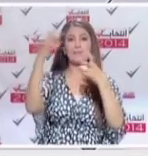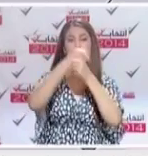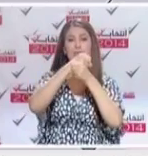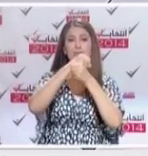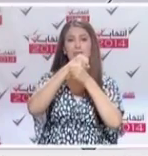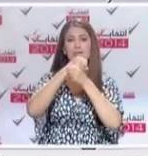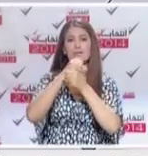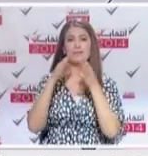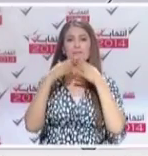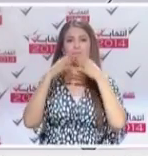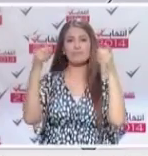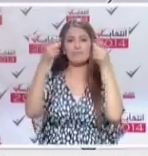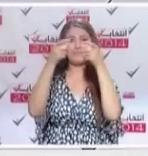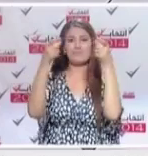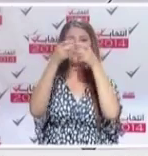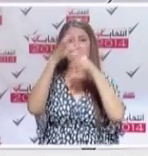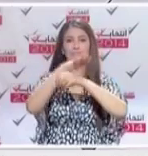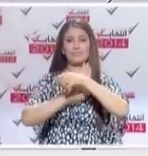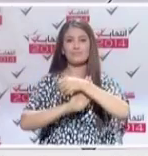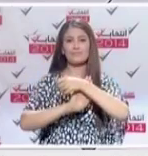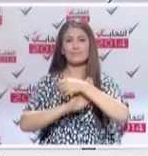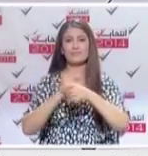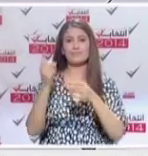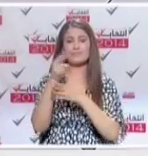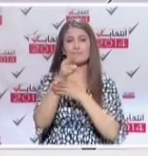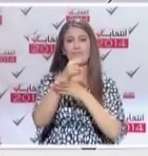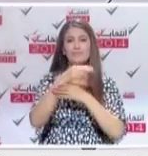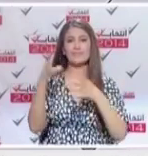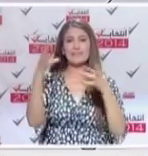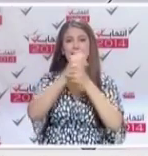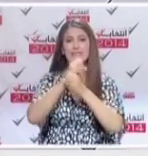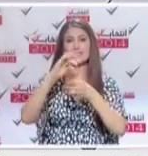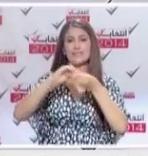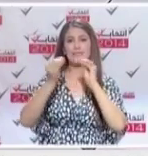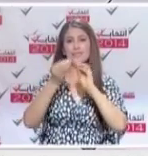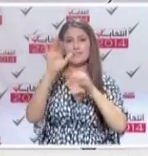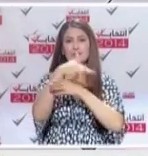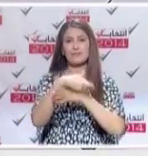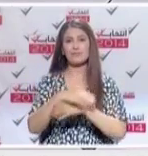الأقصى من الاستثمارات في ولاية المهدية حتى تتراجع المشاكل المتفرعة المشكلة البطالة